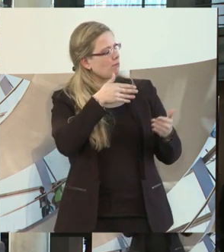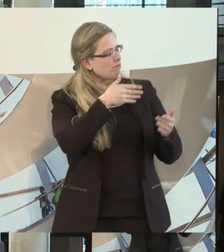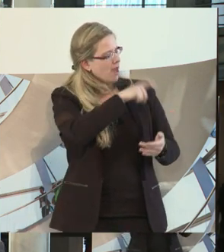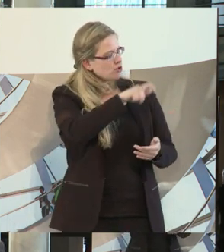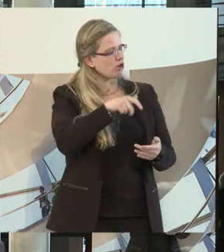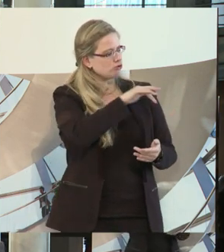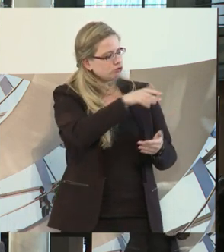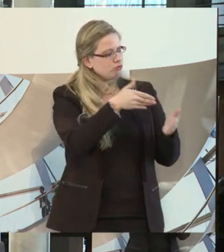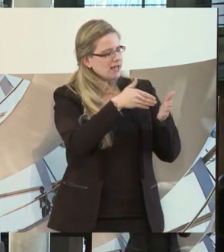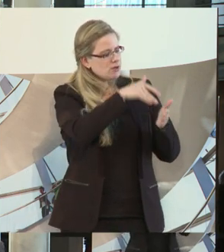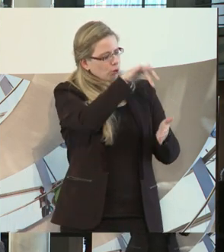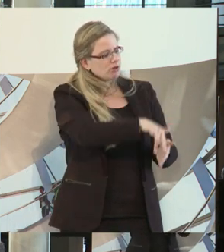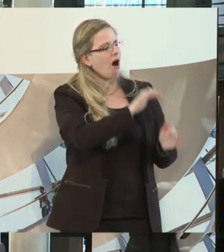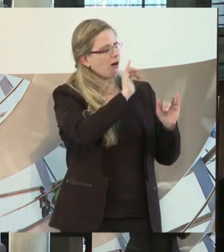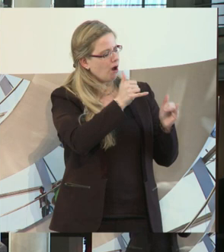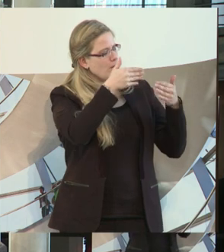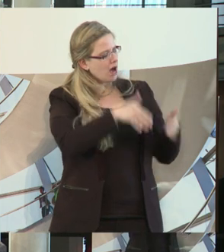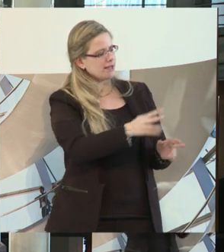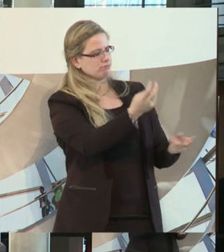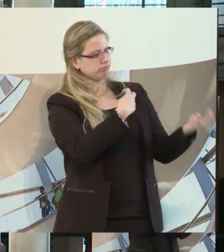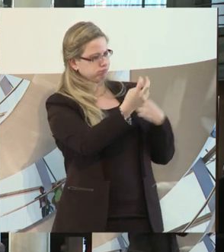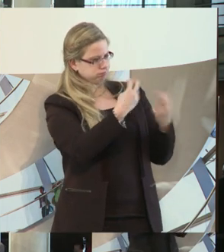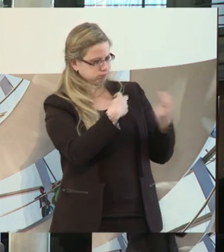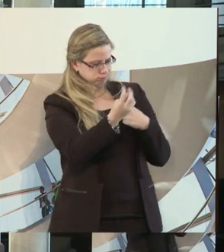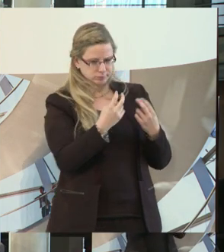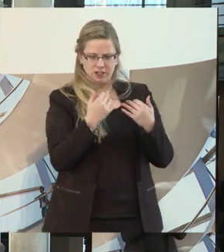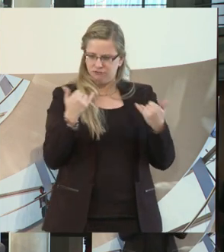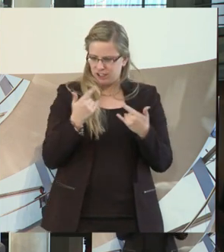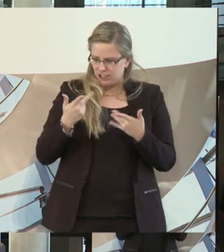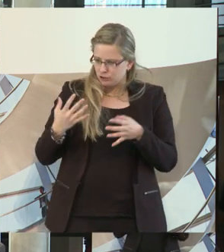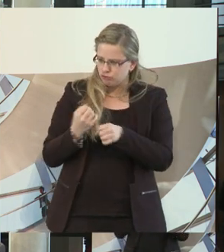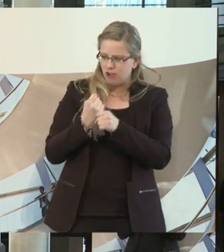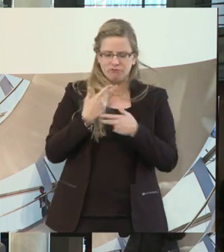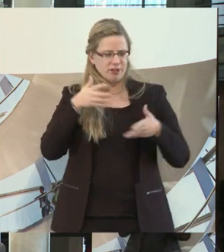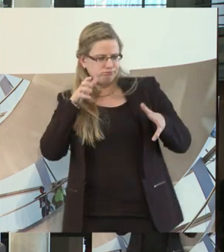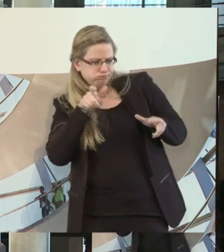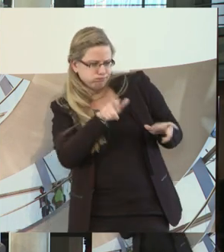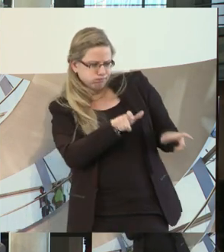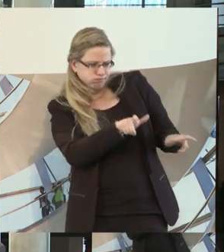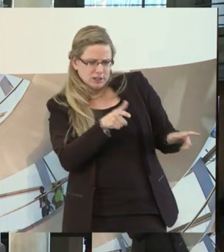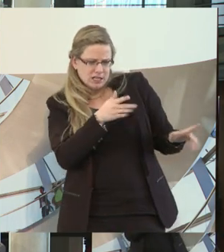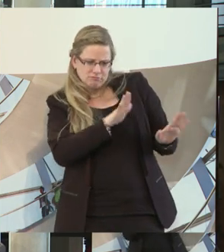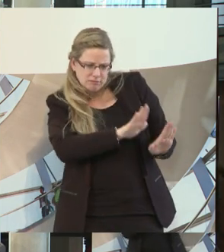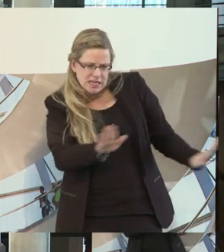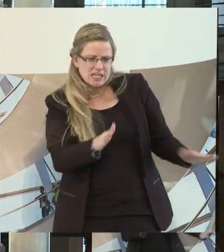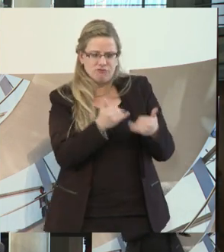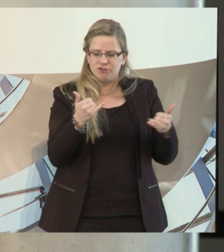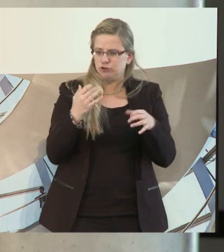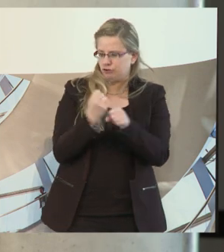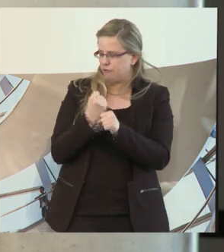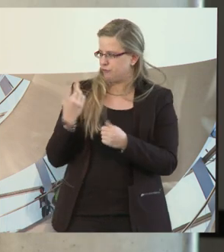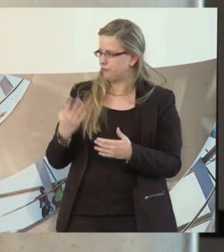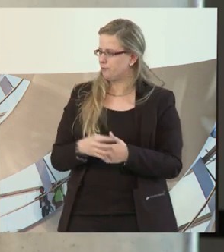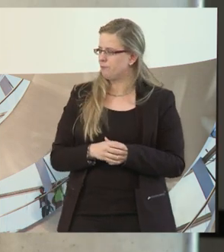mit Behinderung zurückkehren wollen, dass sie dann nicht rausgedrängt werden oder eben rausgemobbt werden?